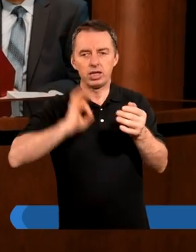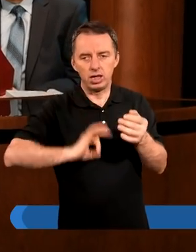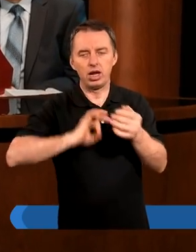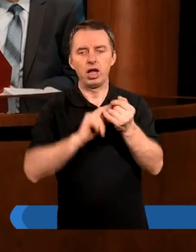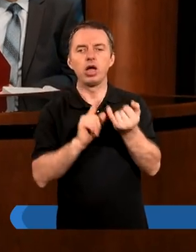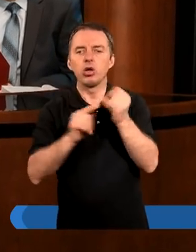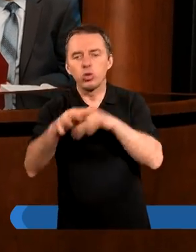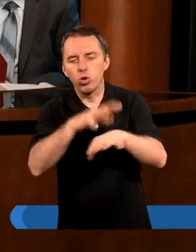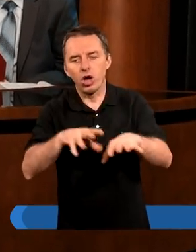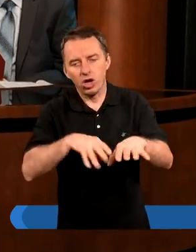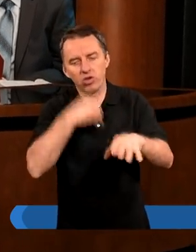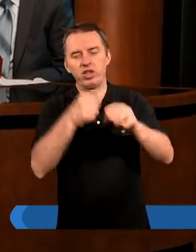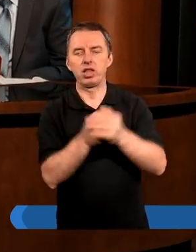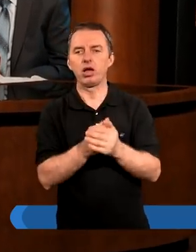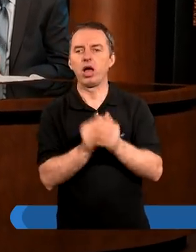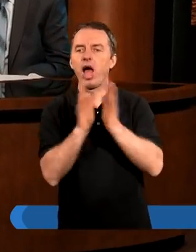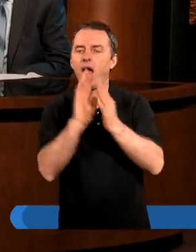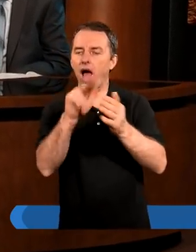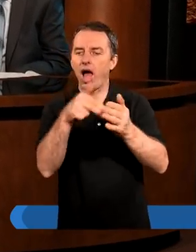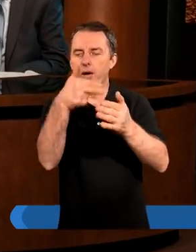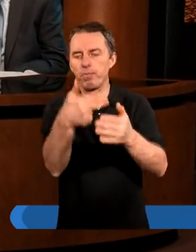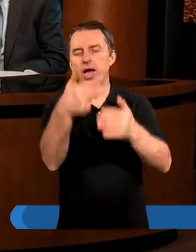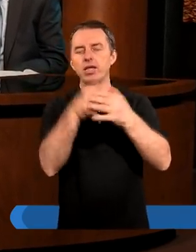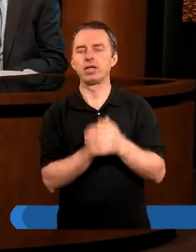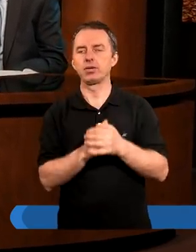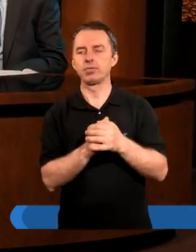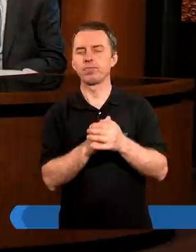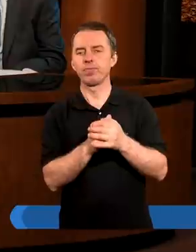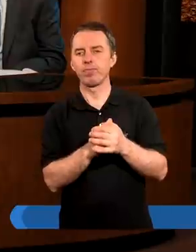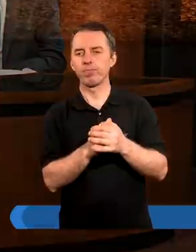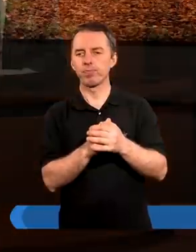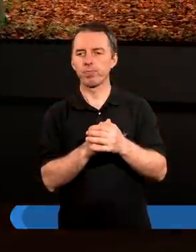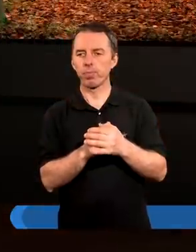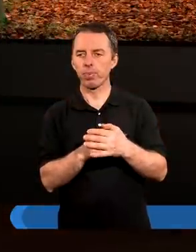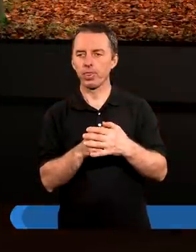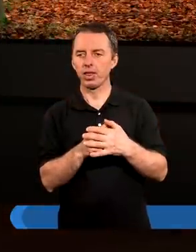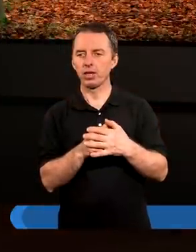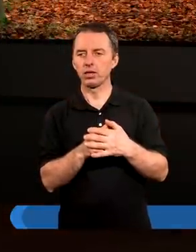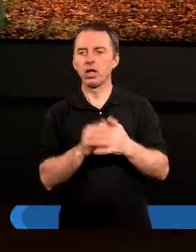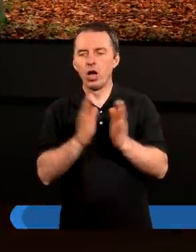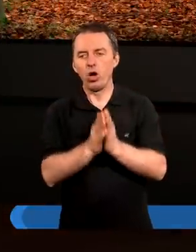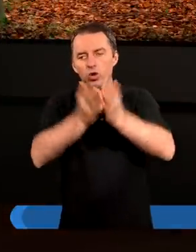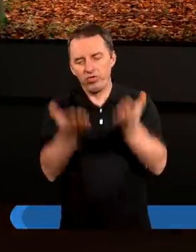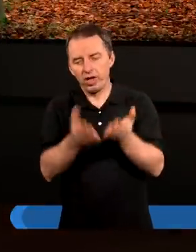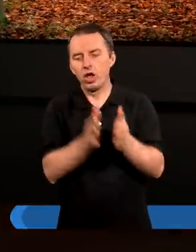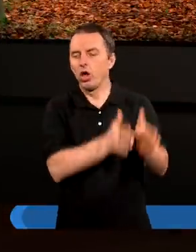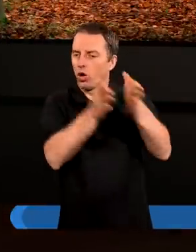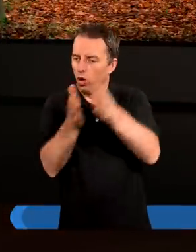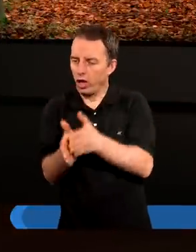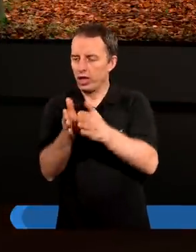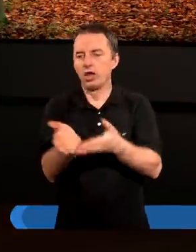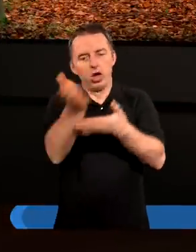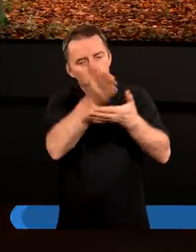Syna i Ducha Świętego. Amen. Amen. Otwieramy kolejny